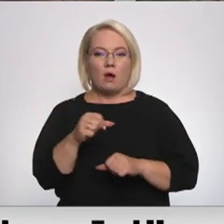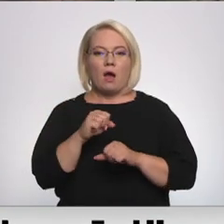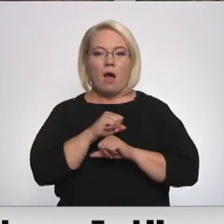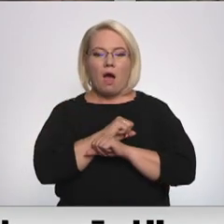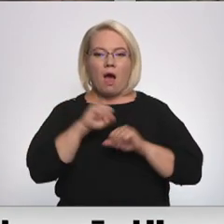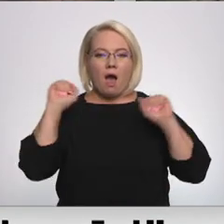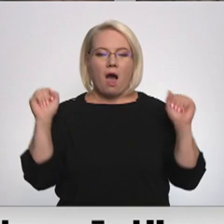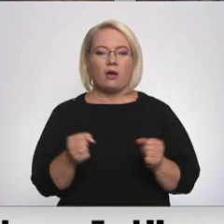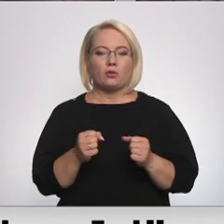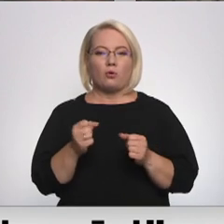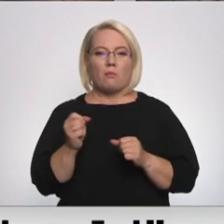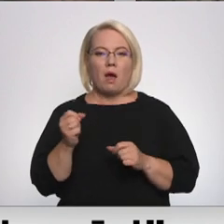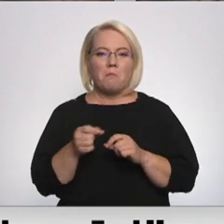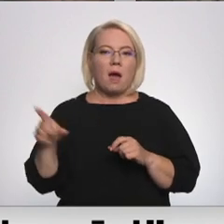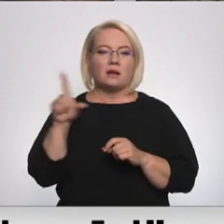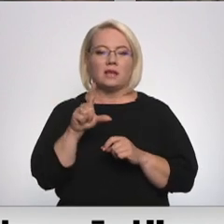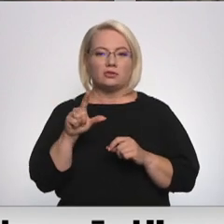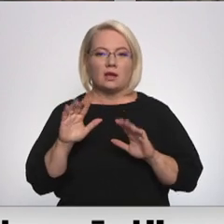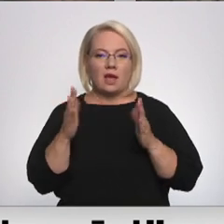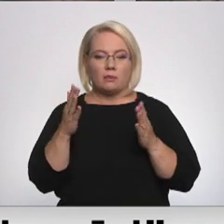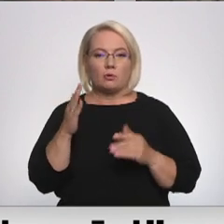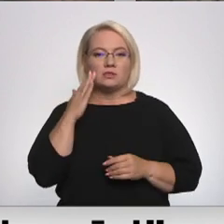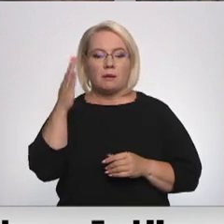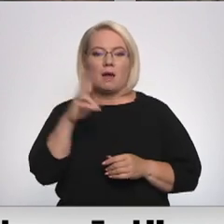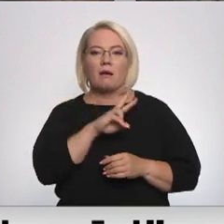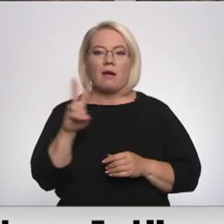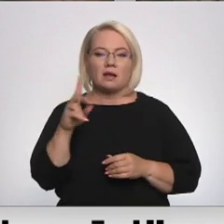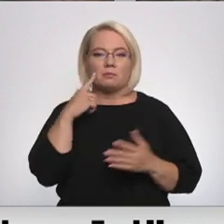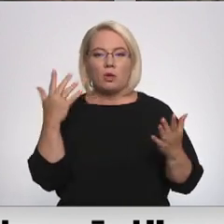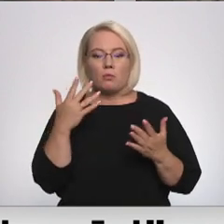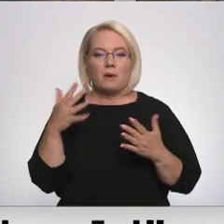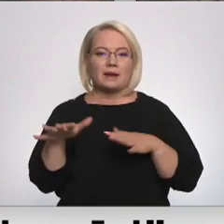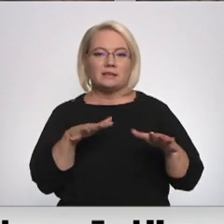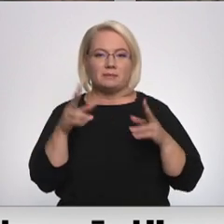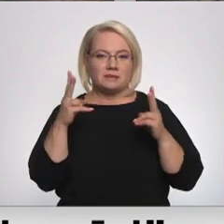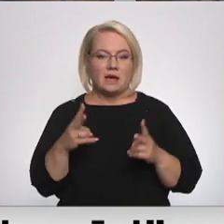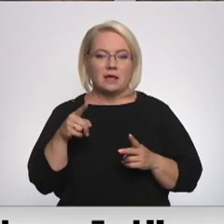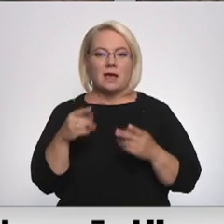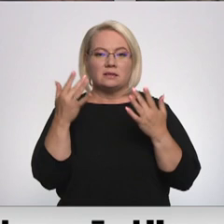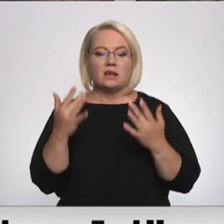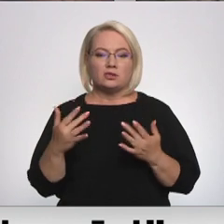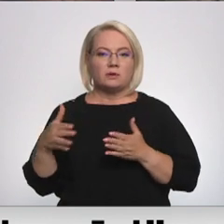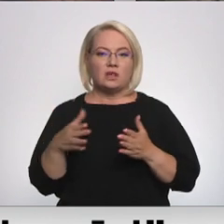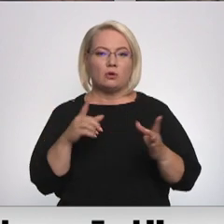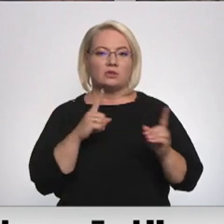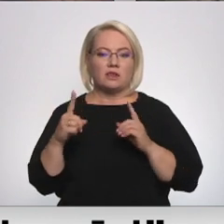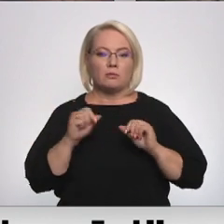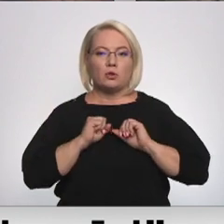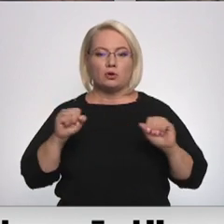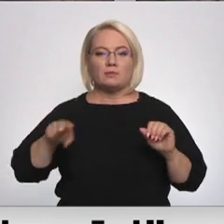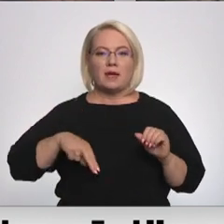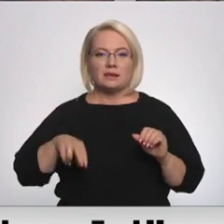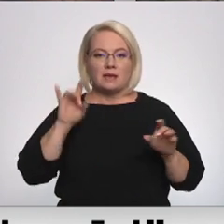gadījumu un cerība, ka vismaz kāds būs padomājis par savas rīcības sekām. Tāds ir rezultāts ceļu satiksmas drošības direkcijas